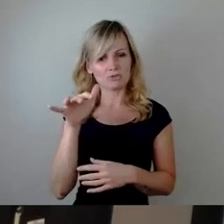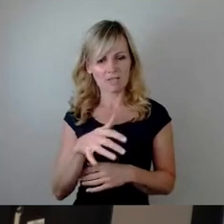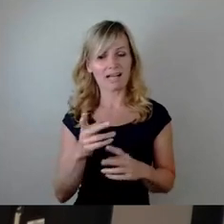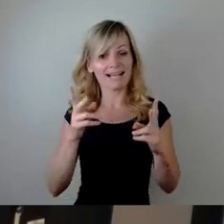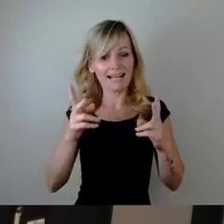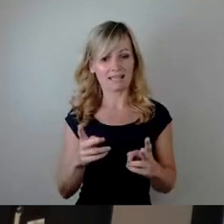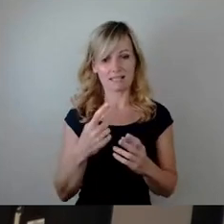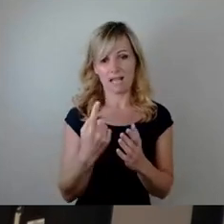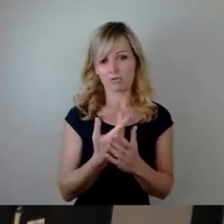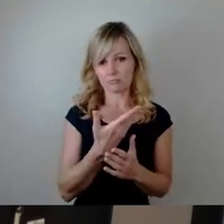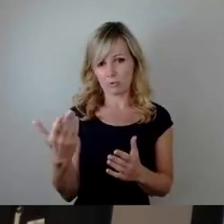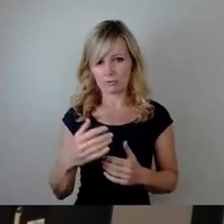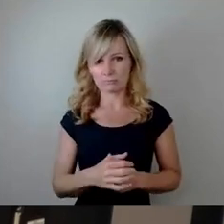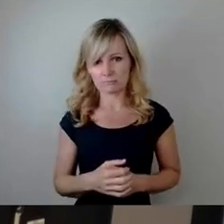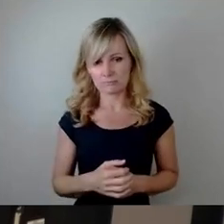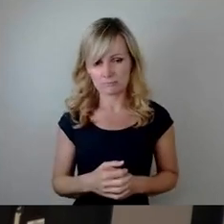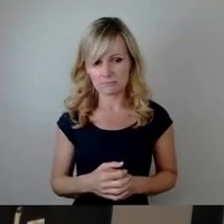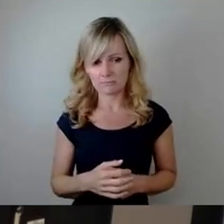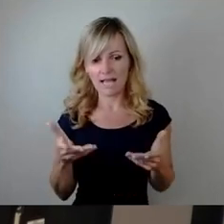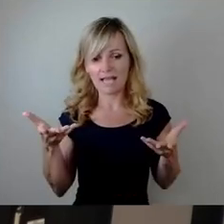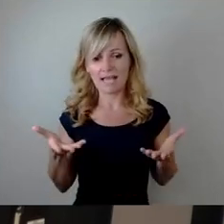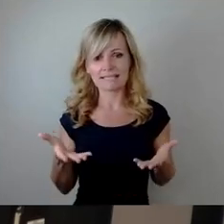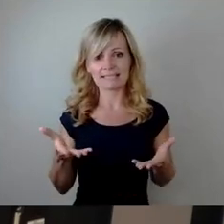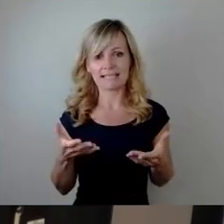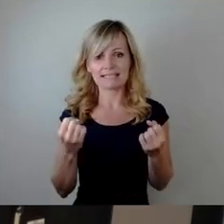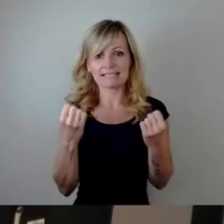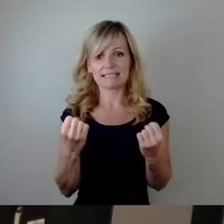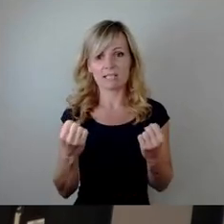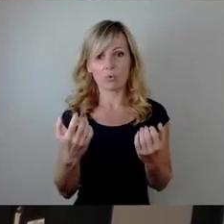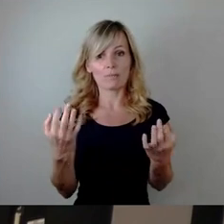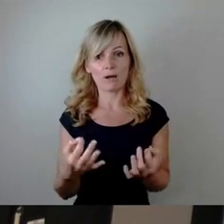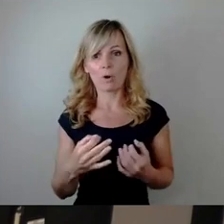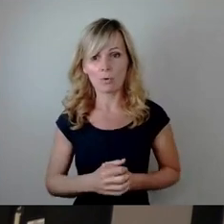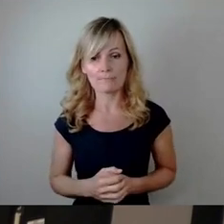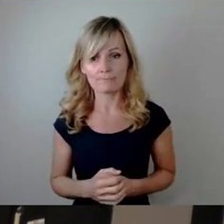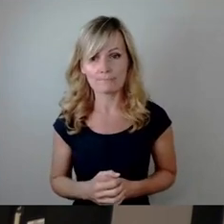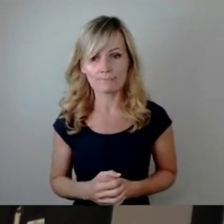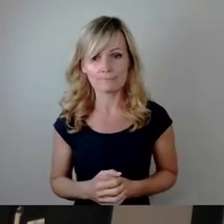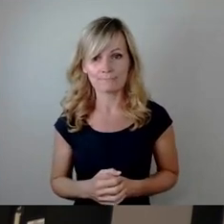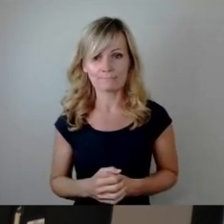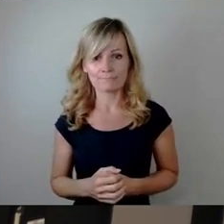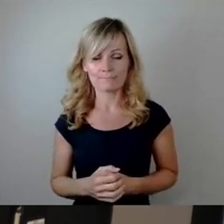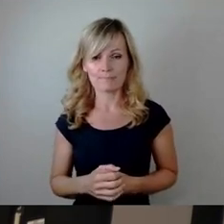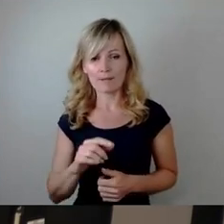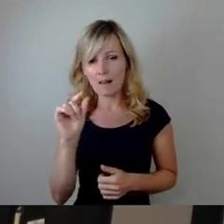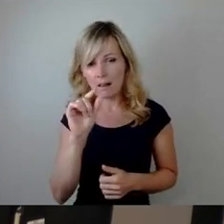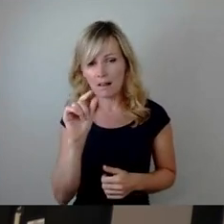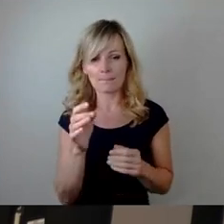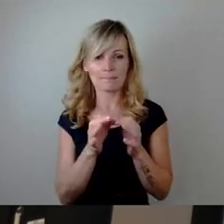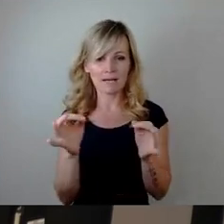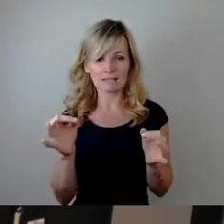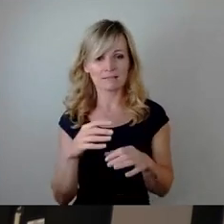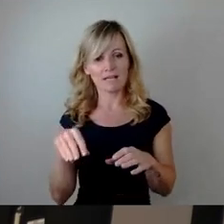Einfach, weil sie existenzsichernd sind und weil sie ein sowieso viel zu kleines Mindestmaß an Teilhabe und Gesundheit garantieren können.